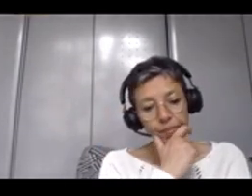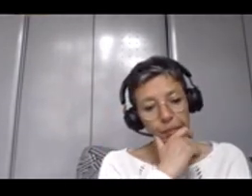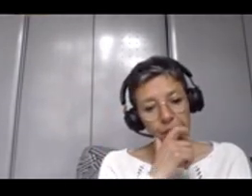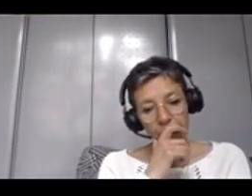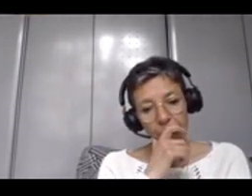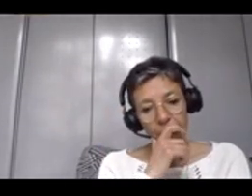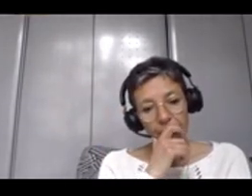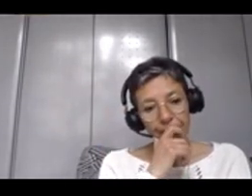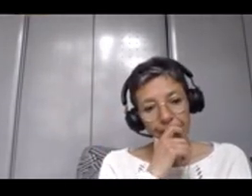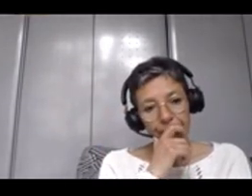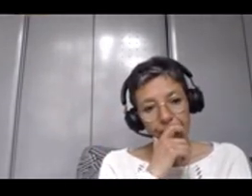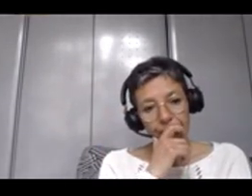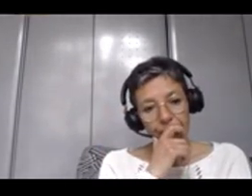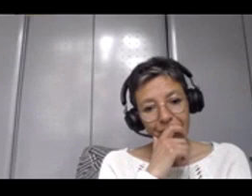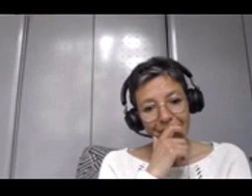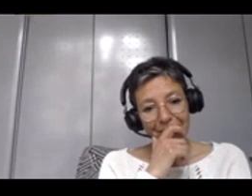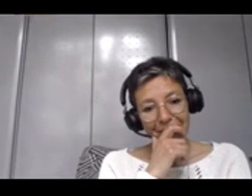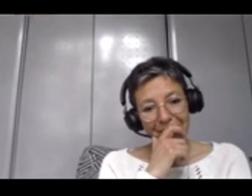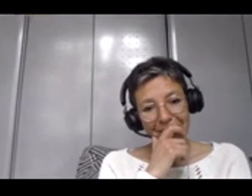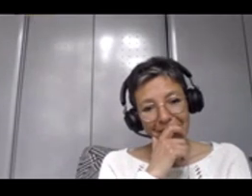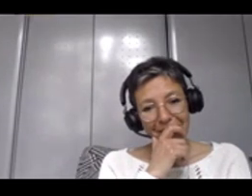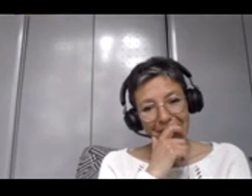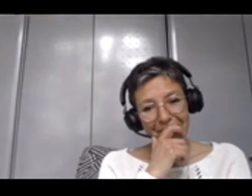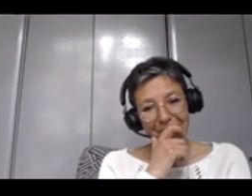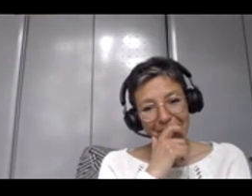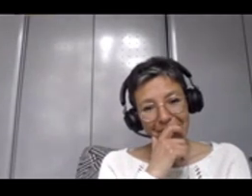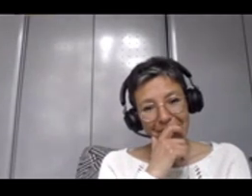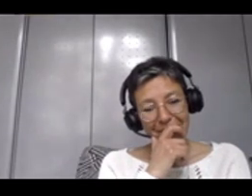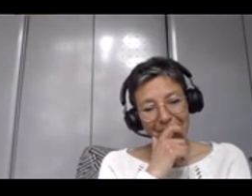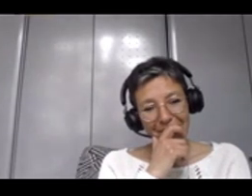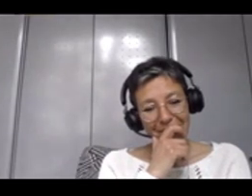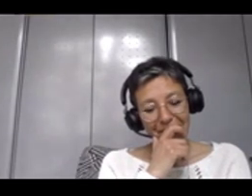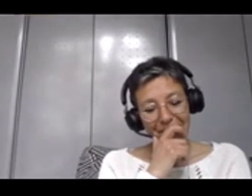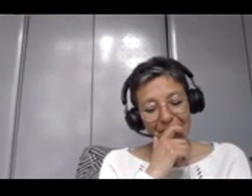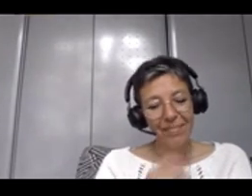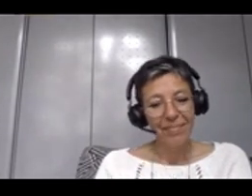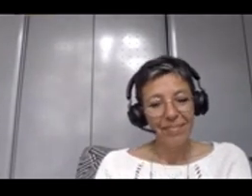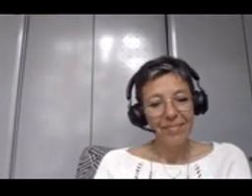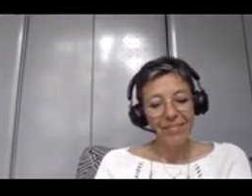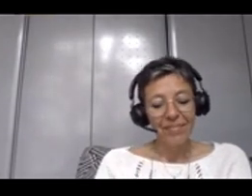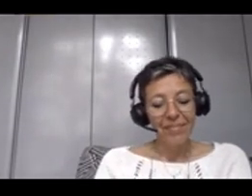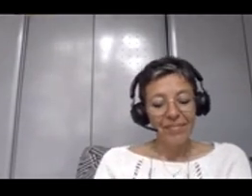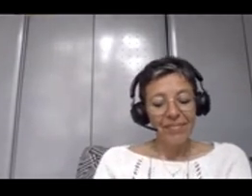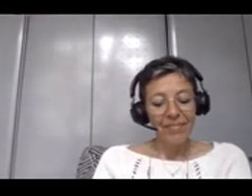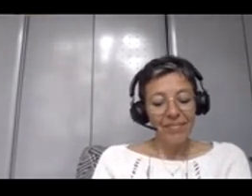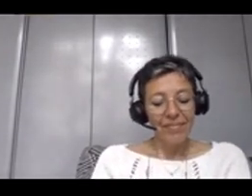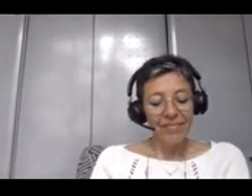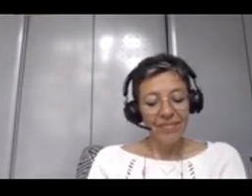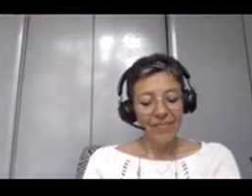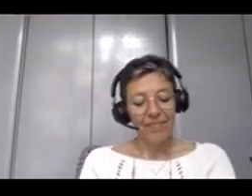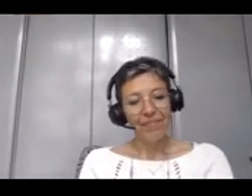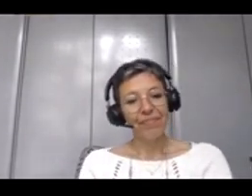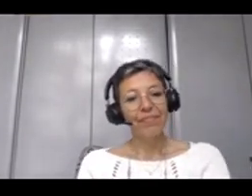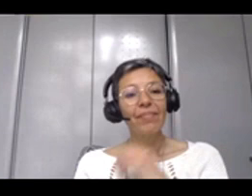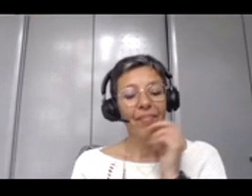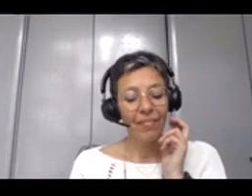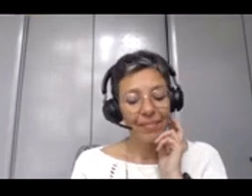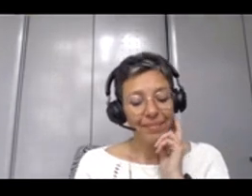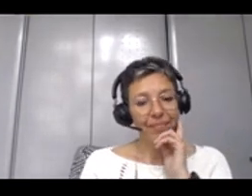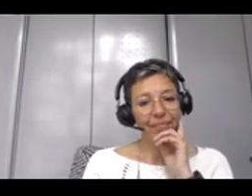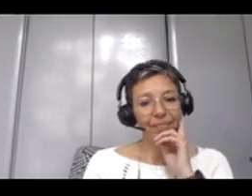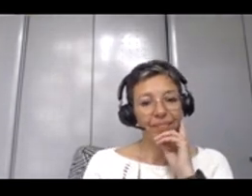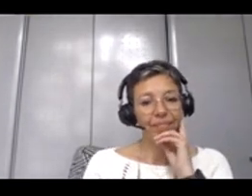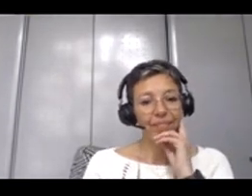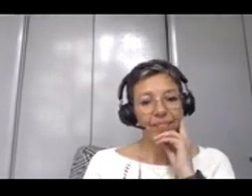Donc là, on a fait le tour du jeu d'acteur. Vous voyez, ce n pas très compliqué. Bon, ce n pas présenté de cette façon-là, puisque c'est disséminé dans la